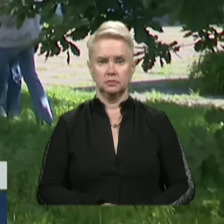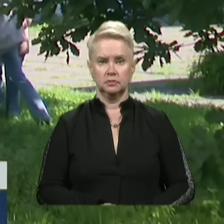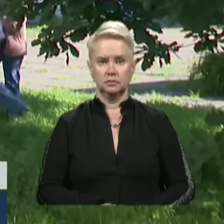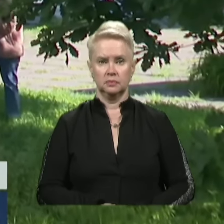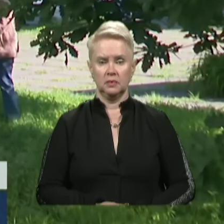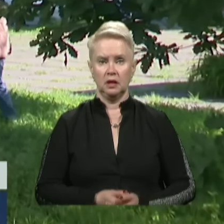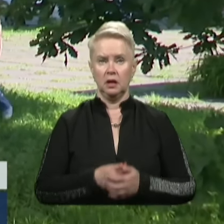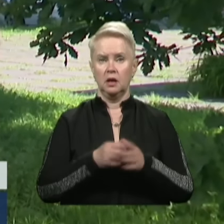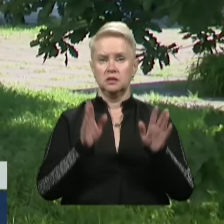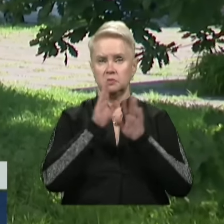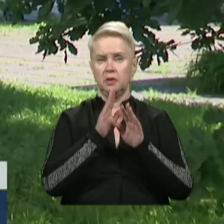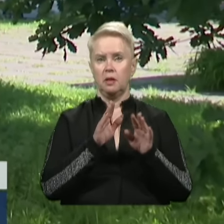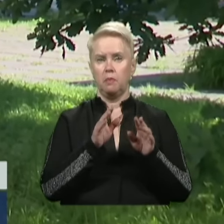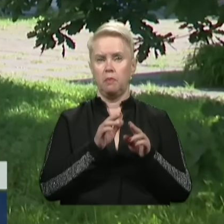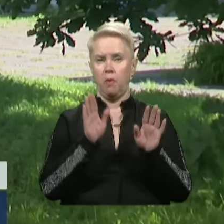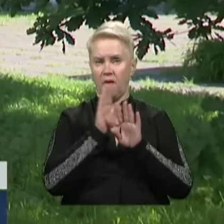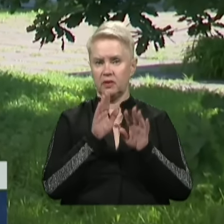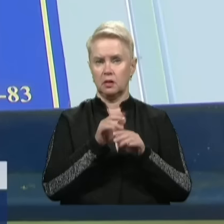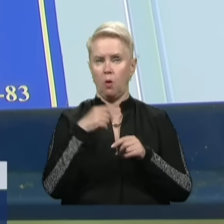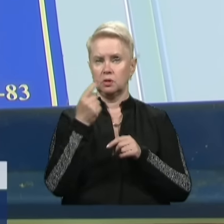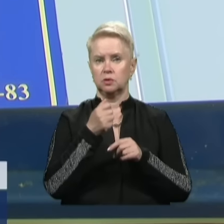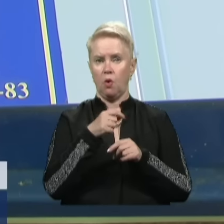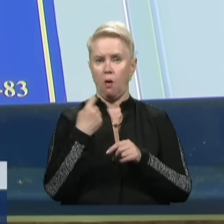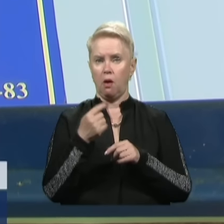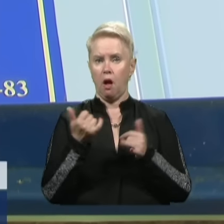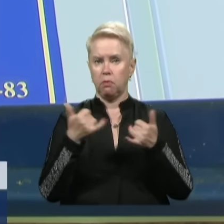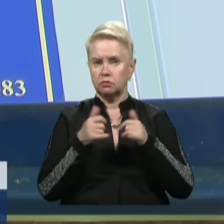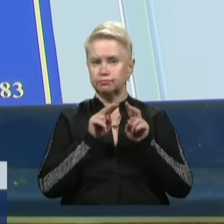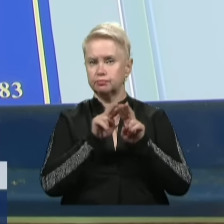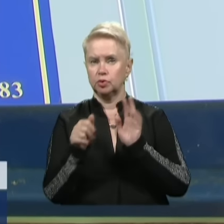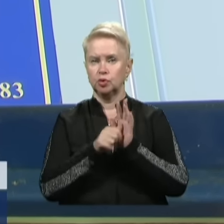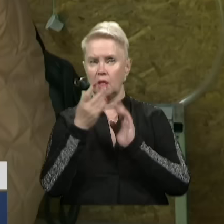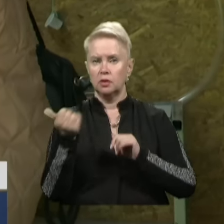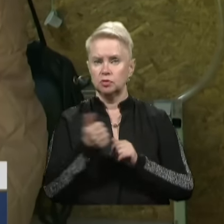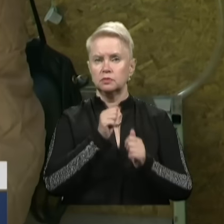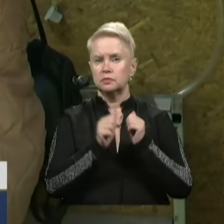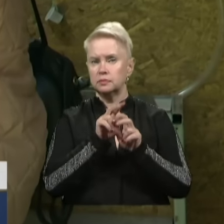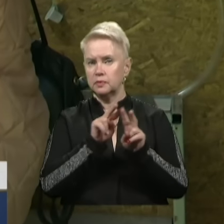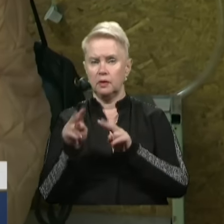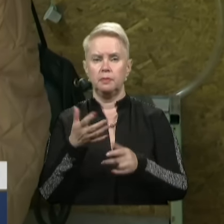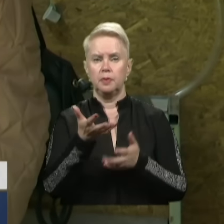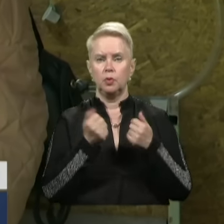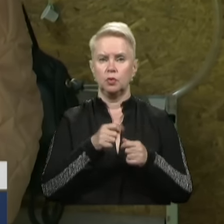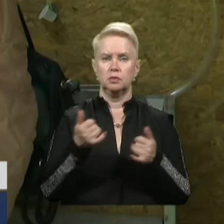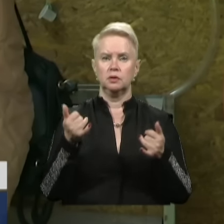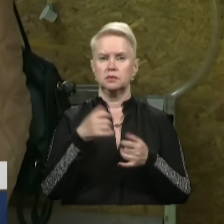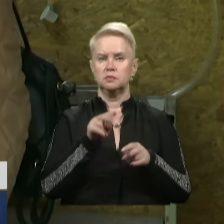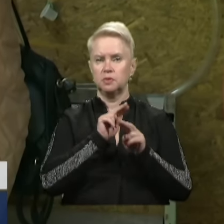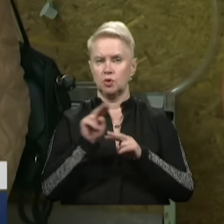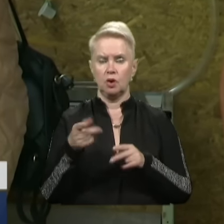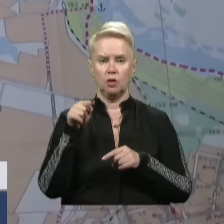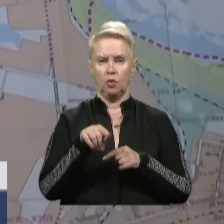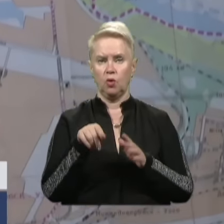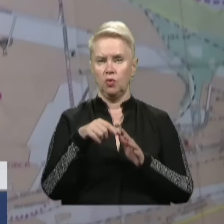За змінами у повітря спостерігають в обласній лабораторії. Чотири рази на добу жістнів на тиждень експерти беруть проби на постах спостереження.